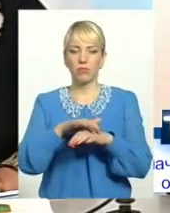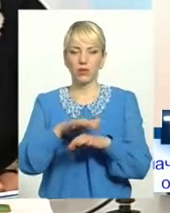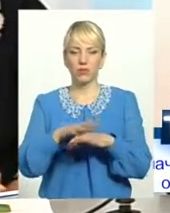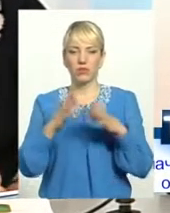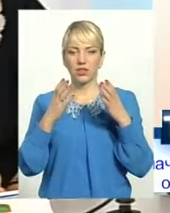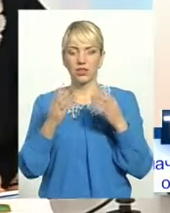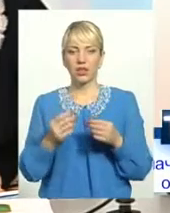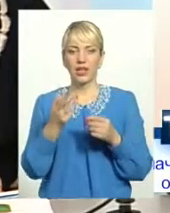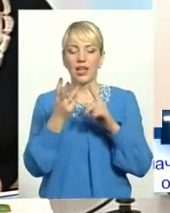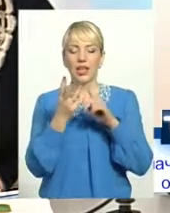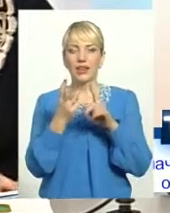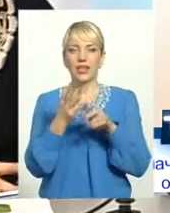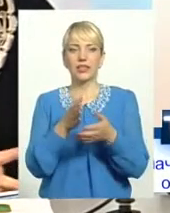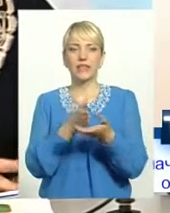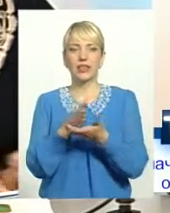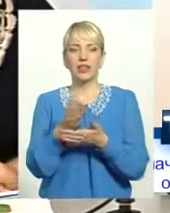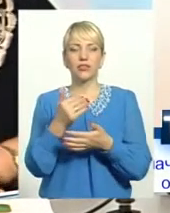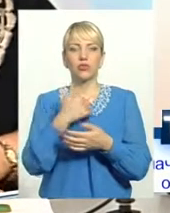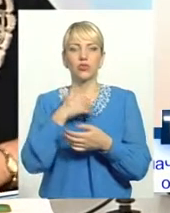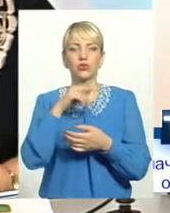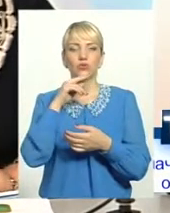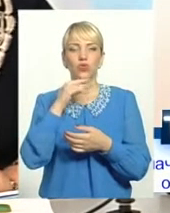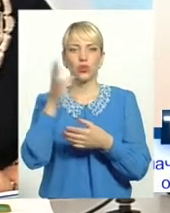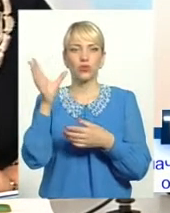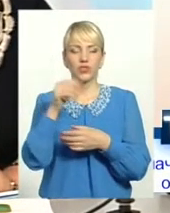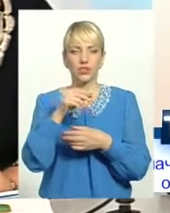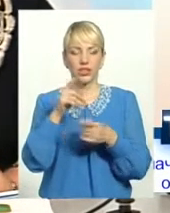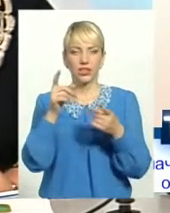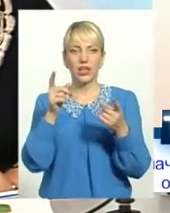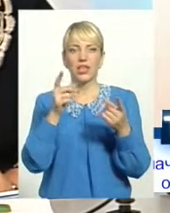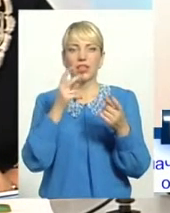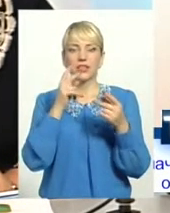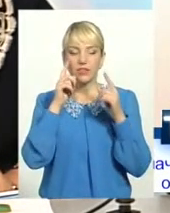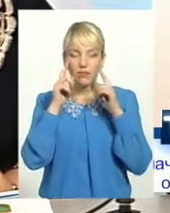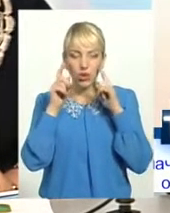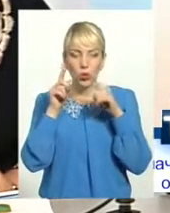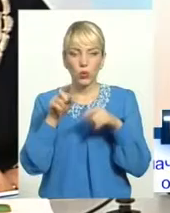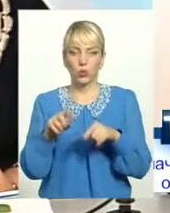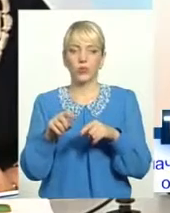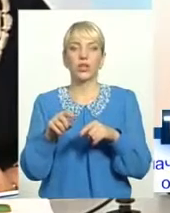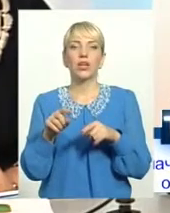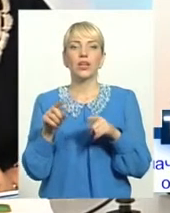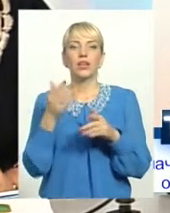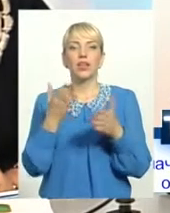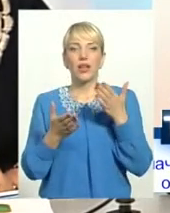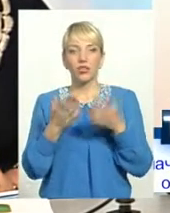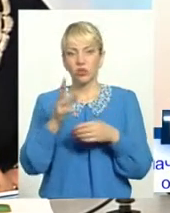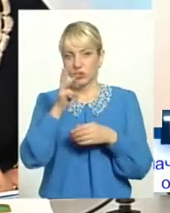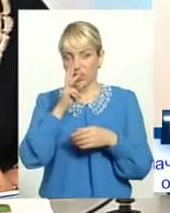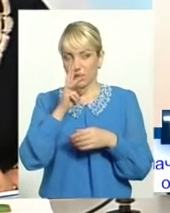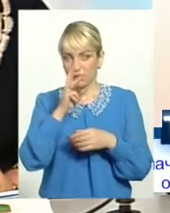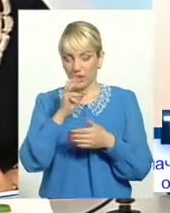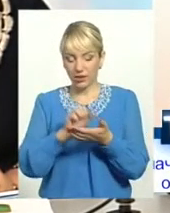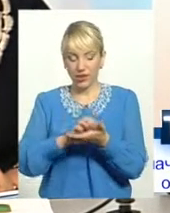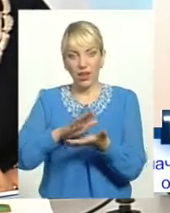прошу звернути увагу всіх роботодавців, тому чомусь, на жаль, багато з них не знаються. Якщо заробітна плата